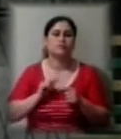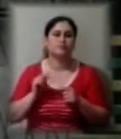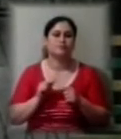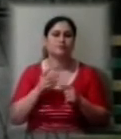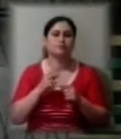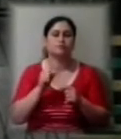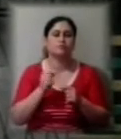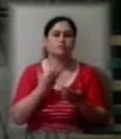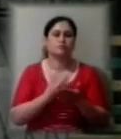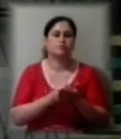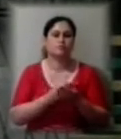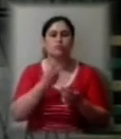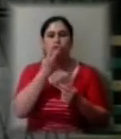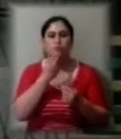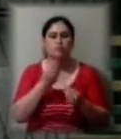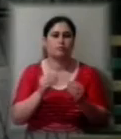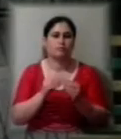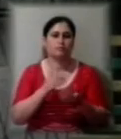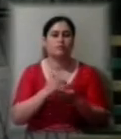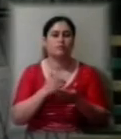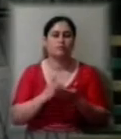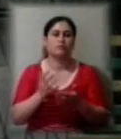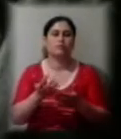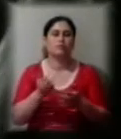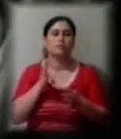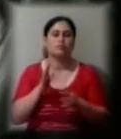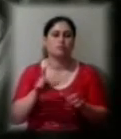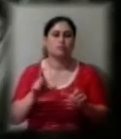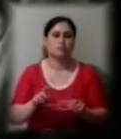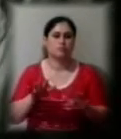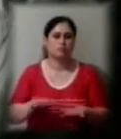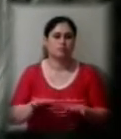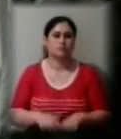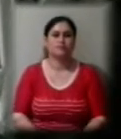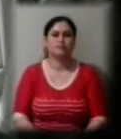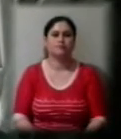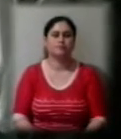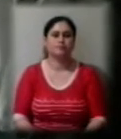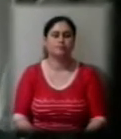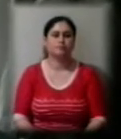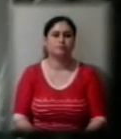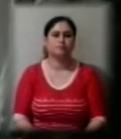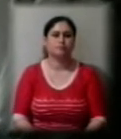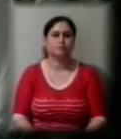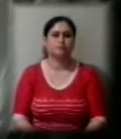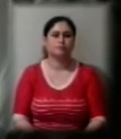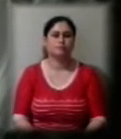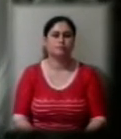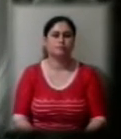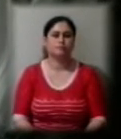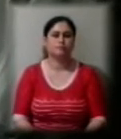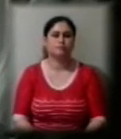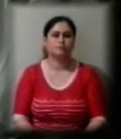звичайним графіком, братимуть тільки сидячих пасажирів». «Я один на Ніпольське сьогодні виїхав, і зараз я можу на 10